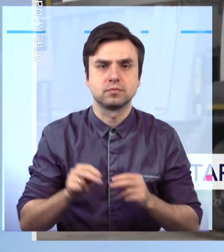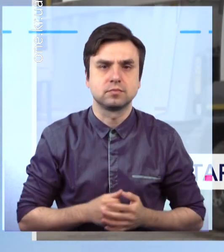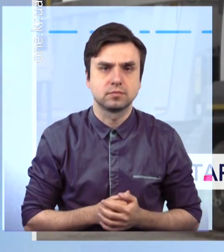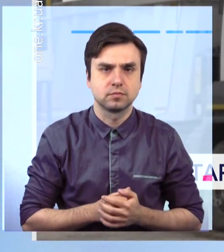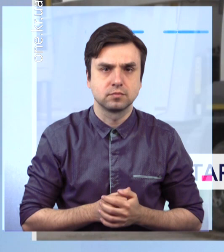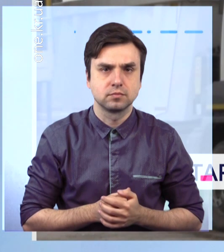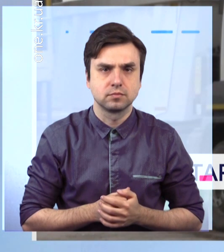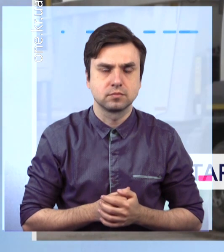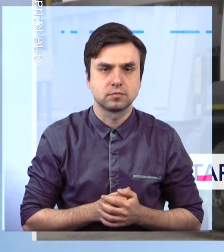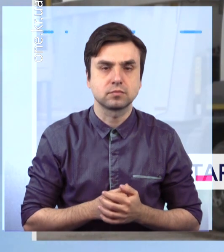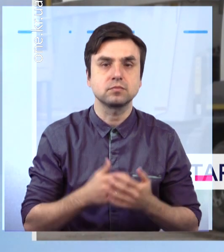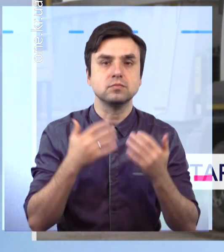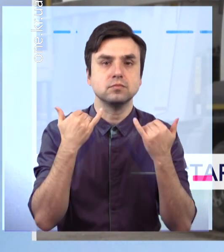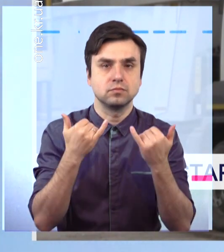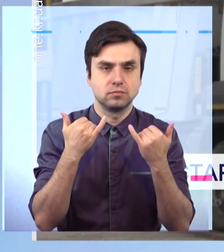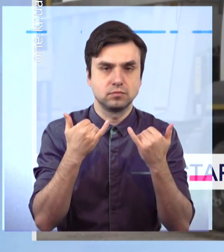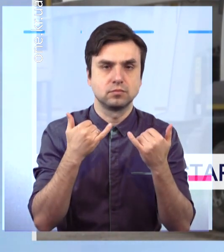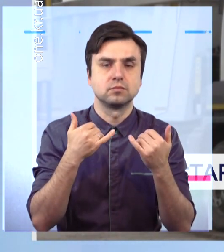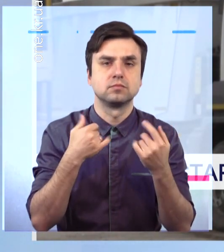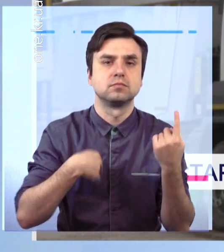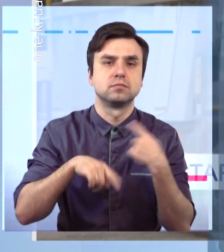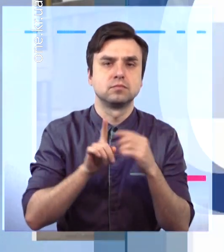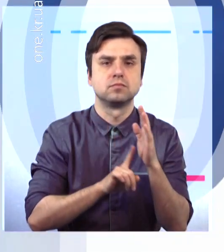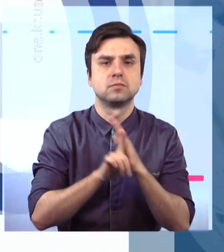комплексного підходу і цей ремонт буде продовжуватися.